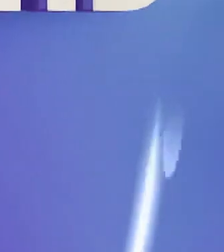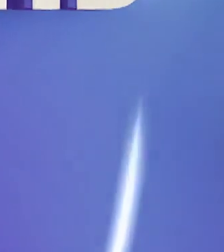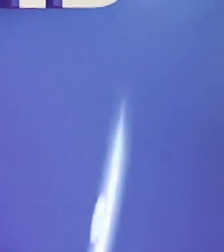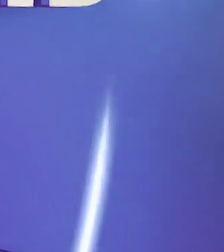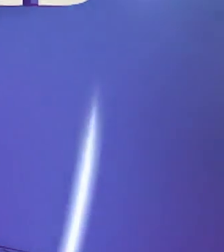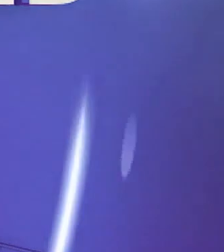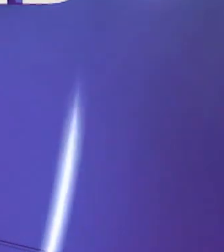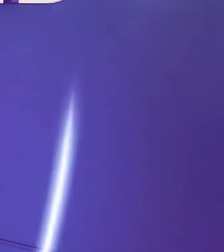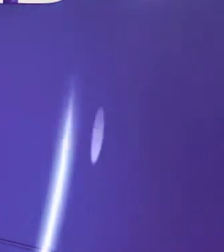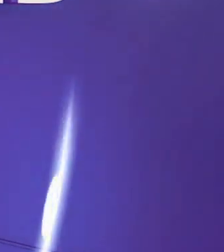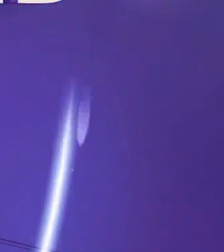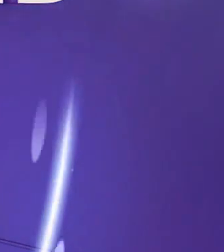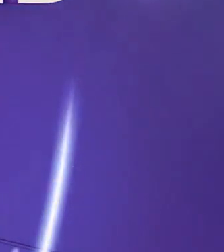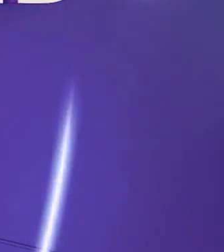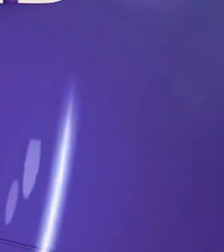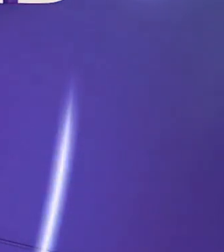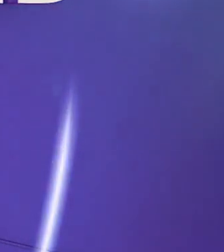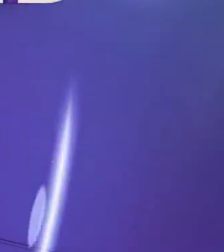Субтитры подогнал «Симон»!